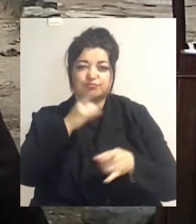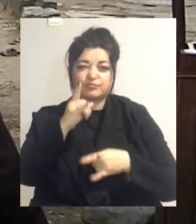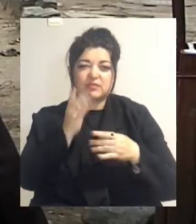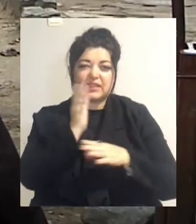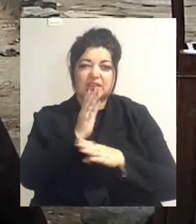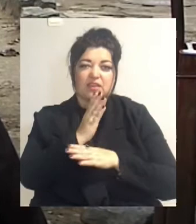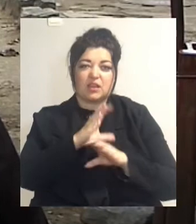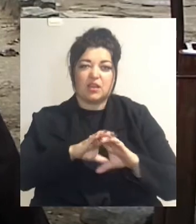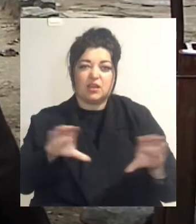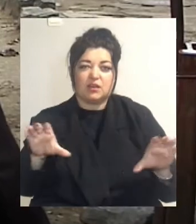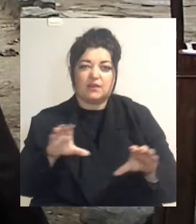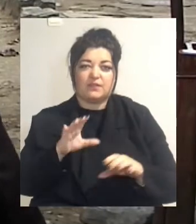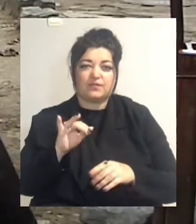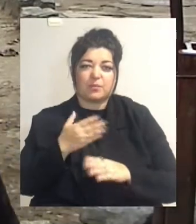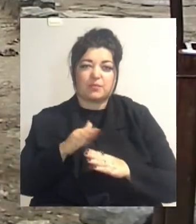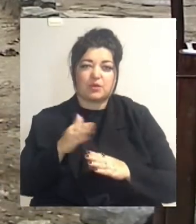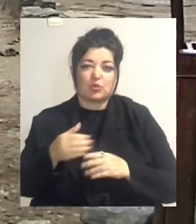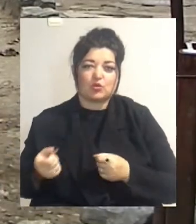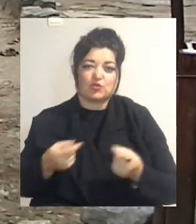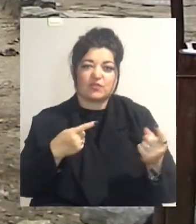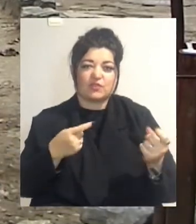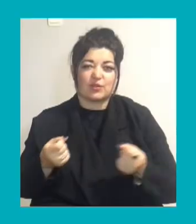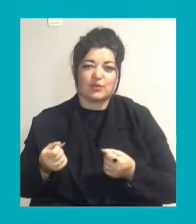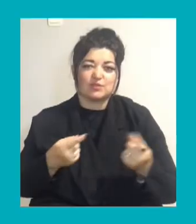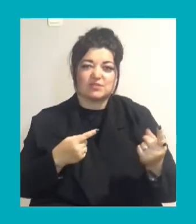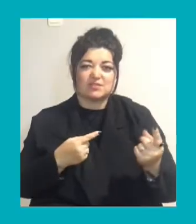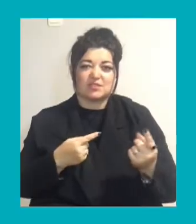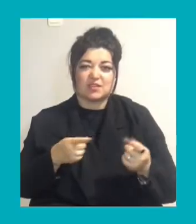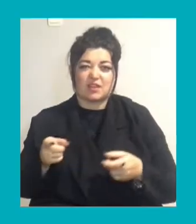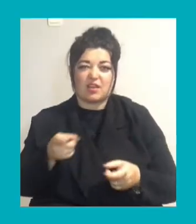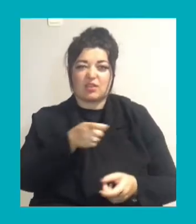виносять краном зі двори.